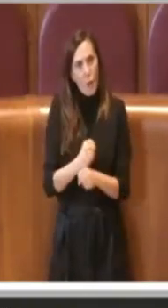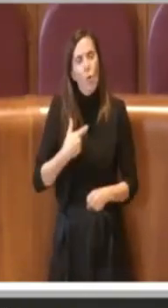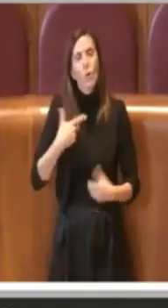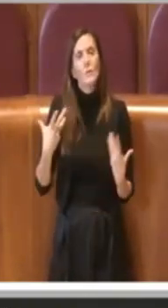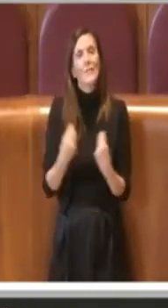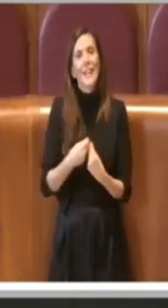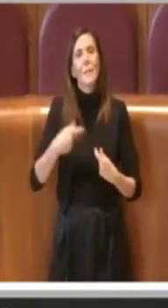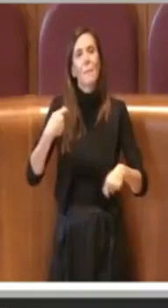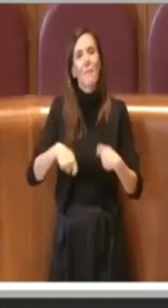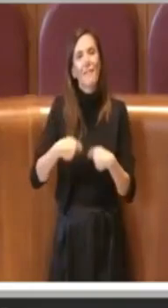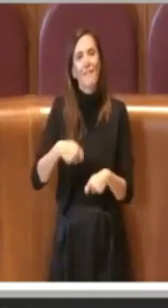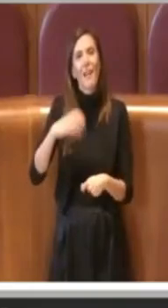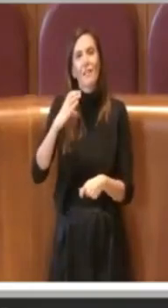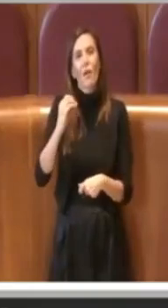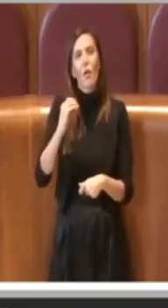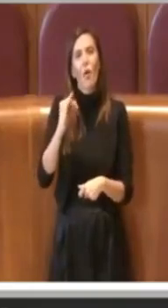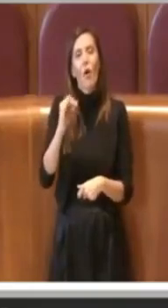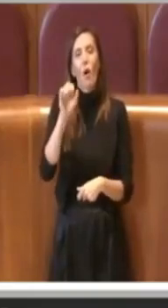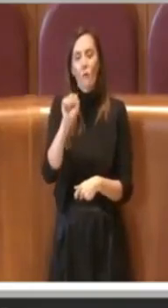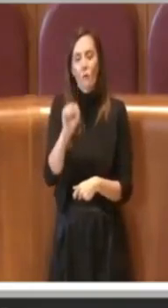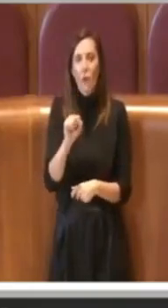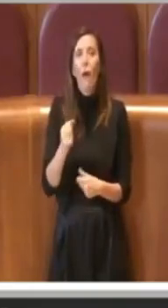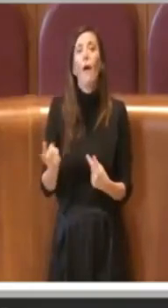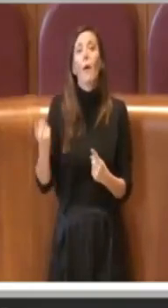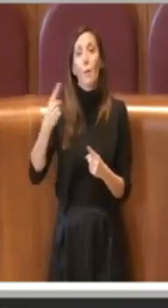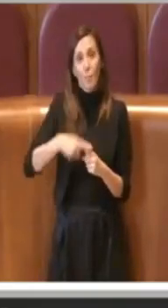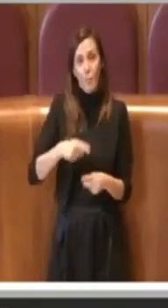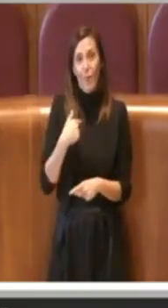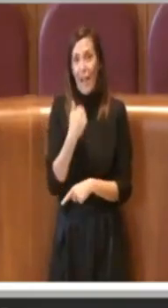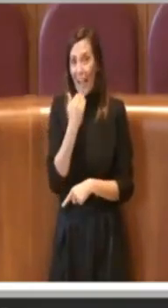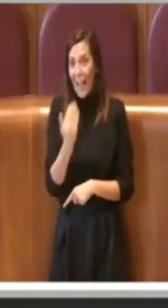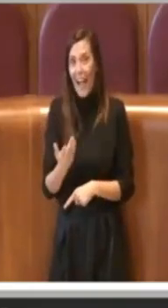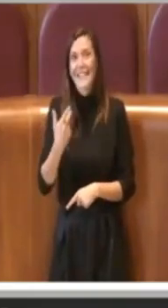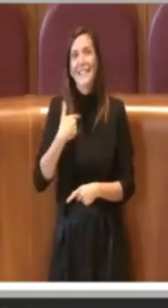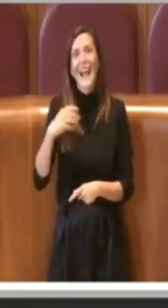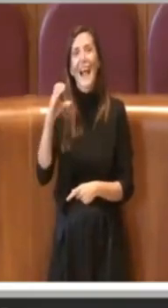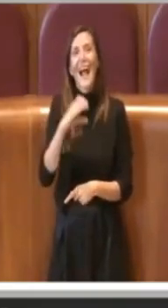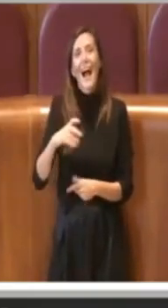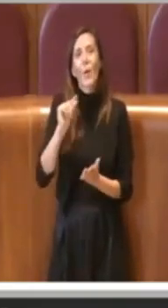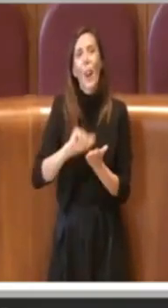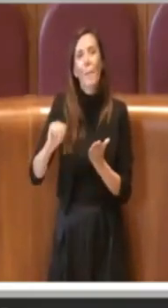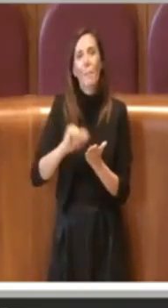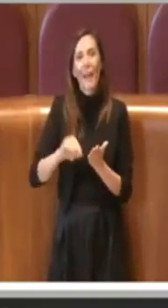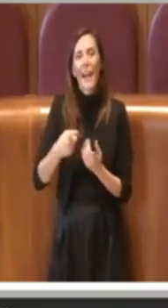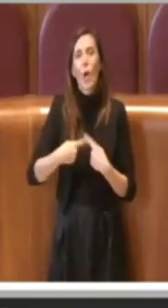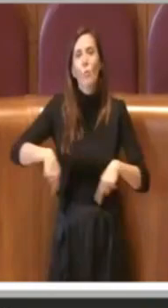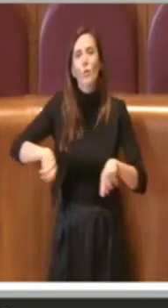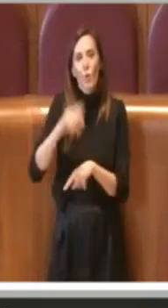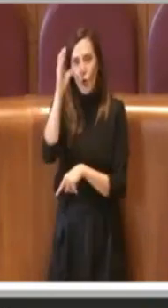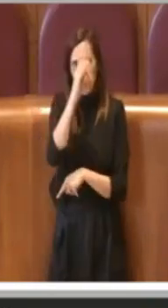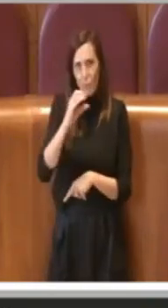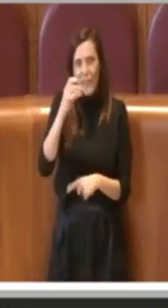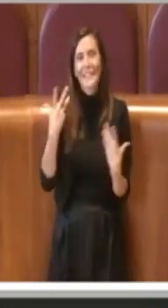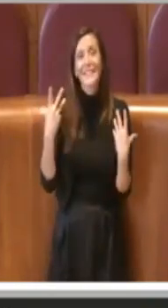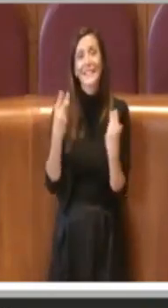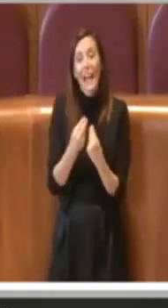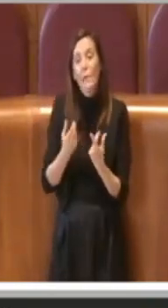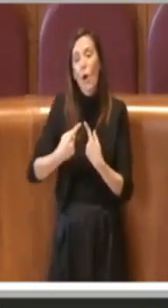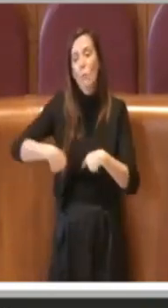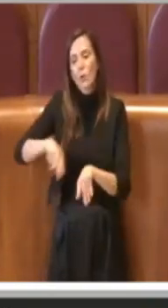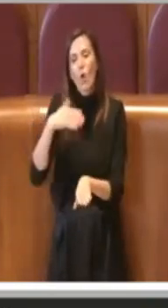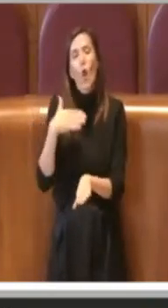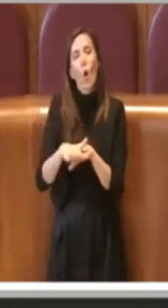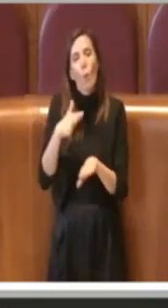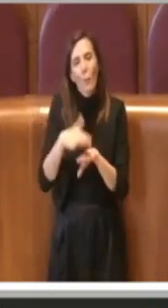e ringrazio anche la Presidente Carola Pena della Commissione Turismo, insieme alle commissioni competenti ci siamo